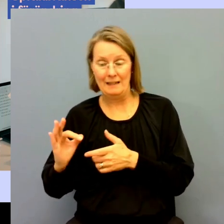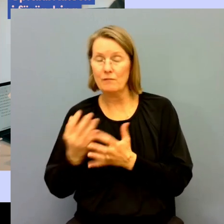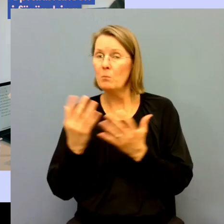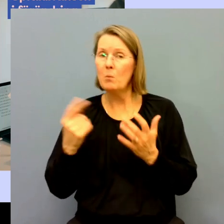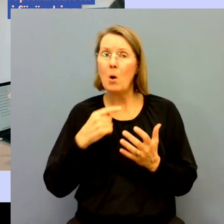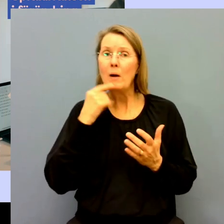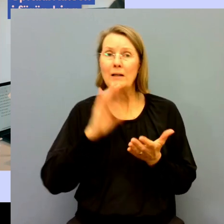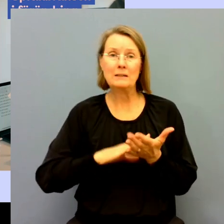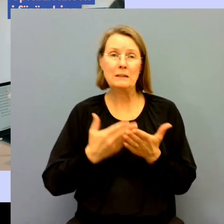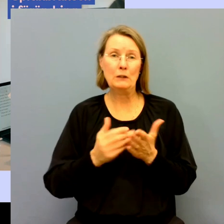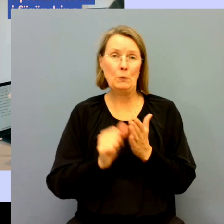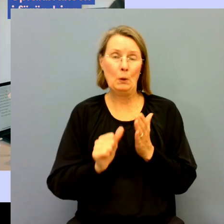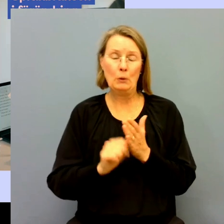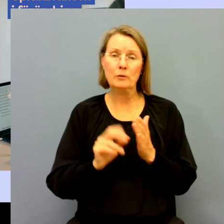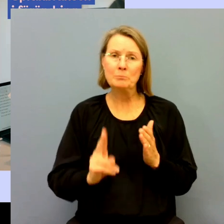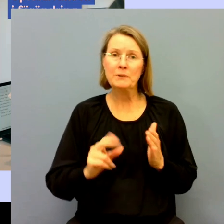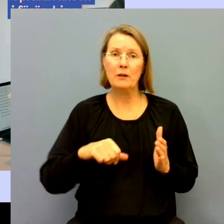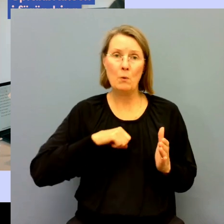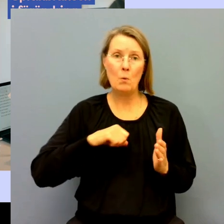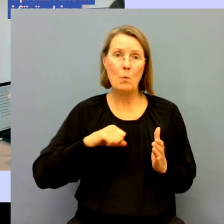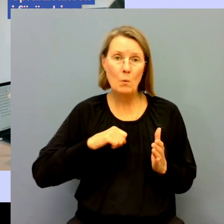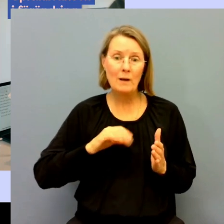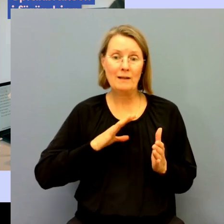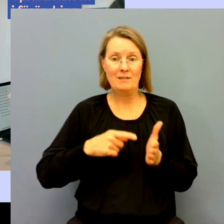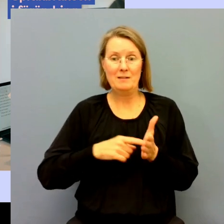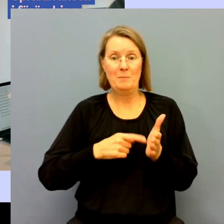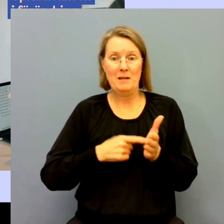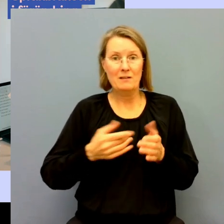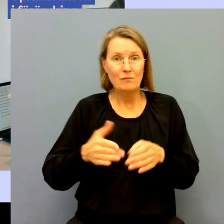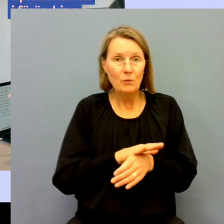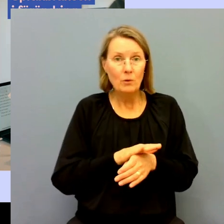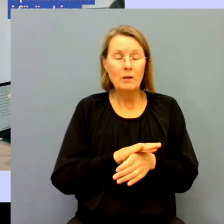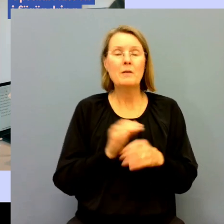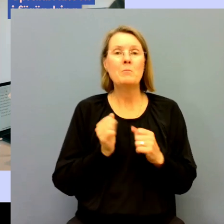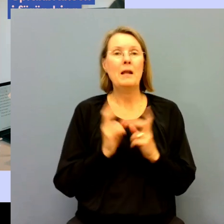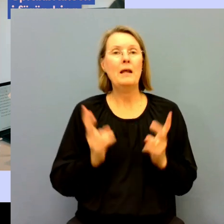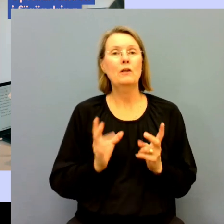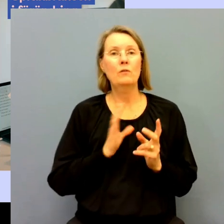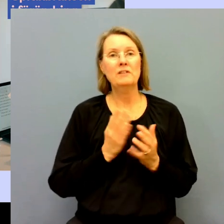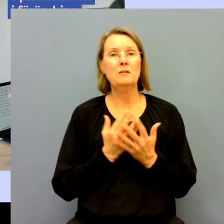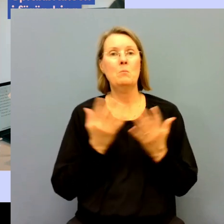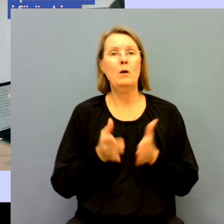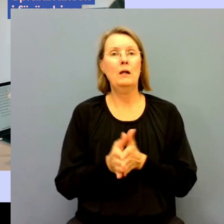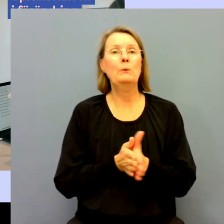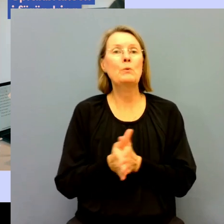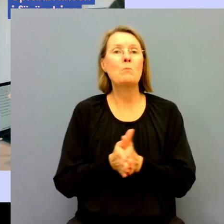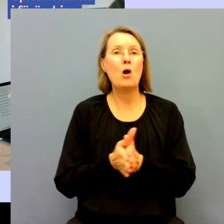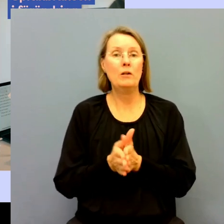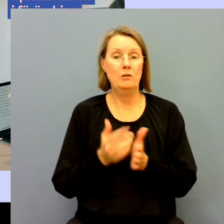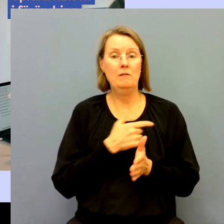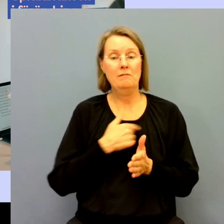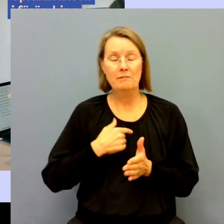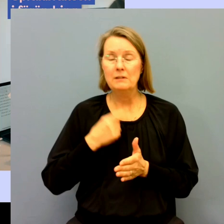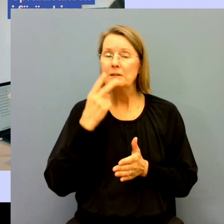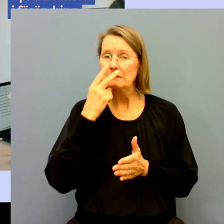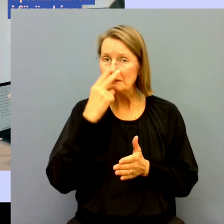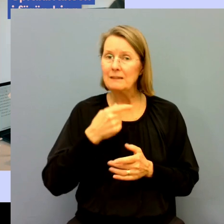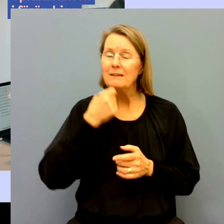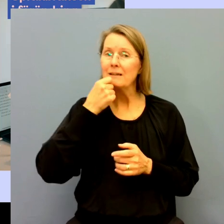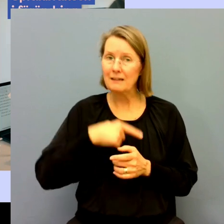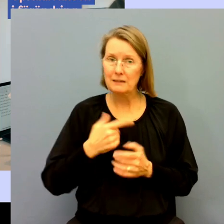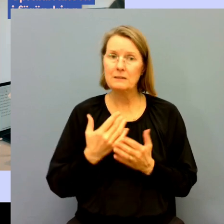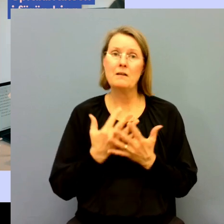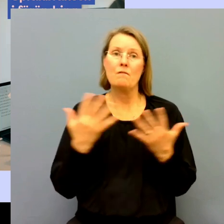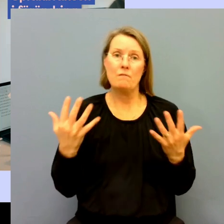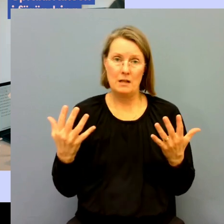tolkyrket är väldigt roligt. är väldigt meningsfullt. Så finns det också många utmaningar. Och vi ser ju en risk